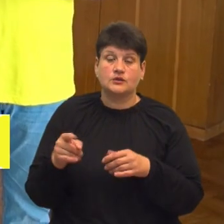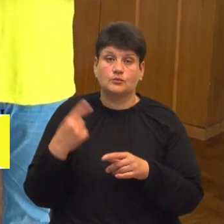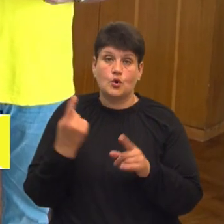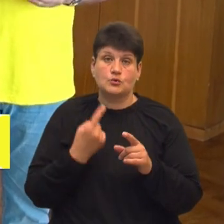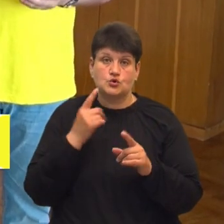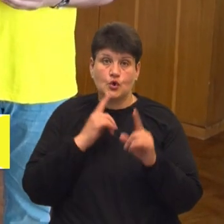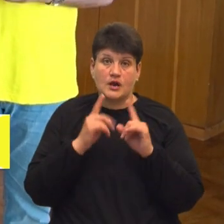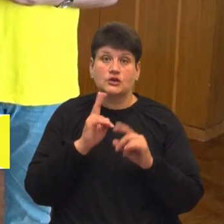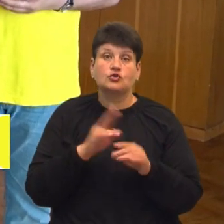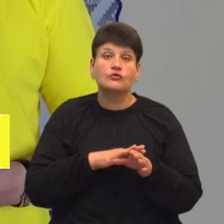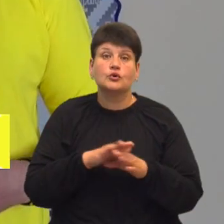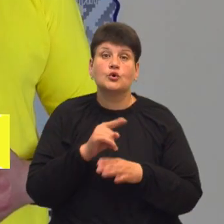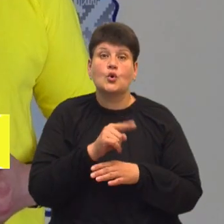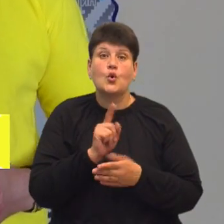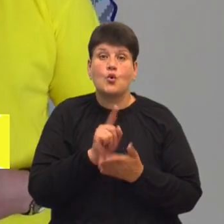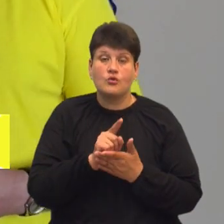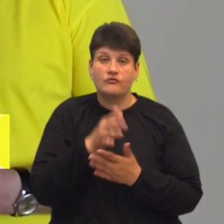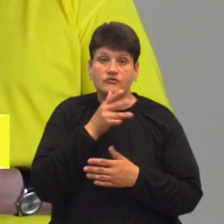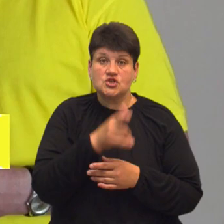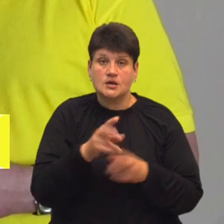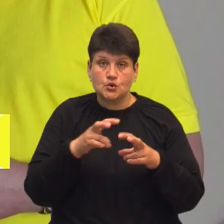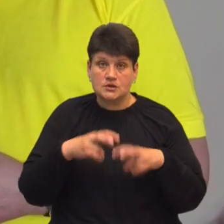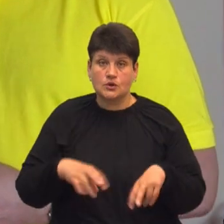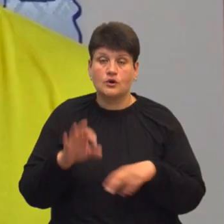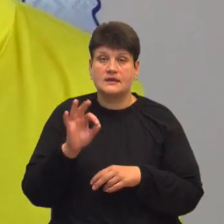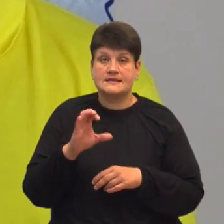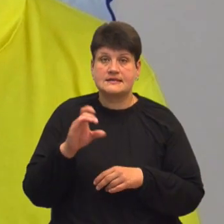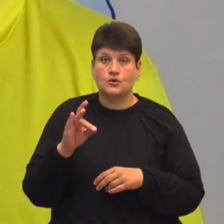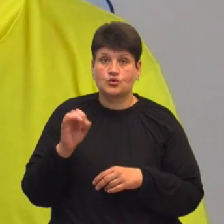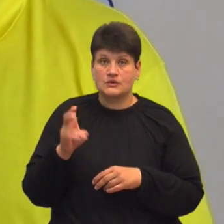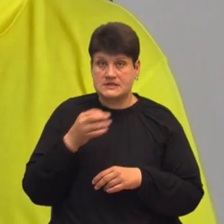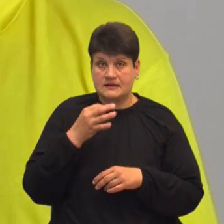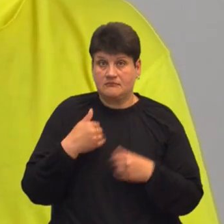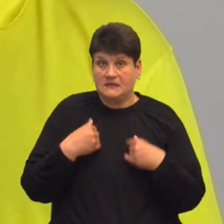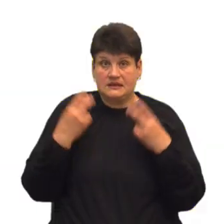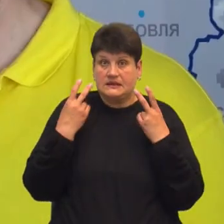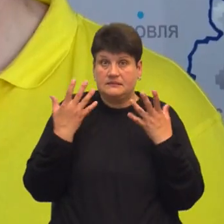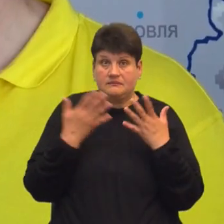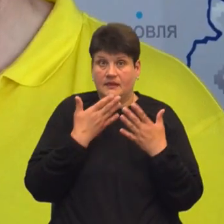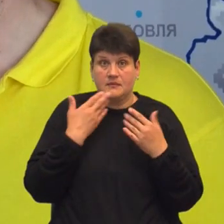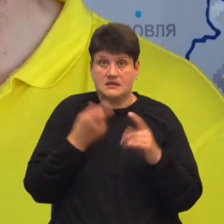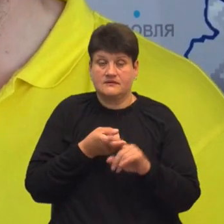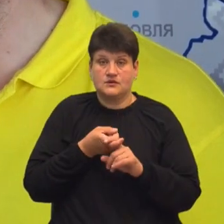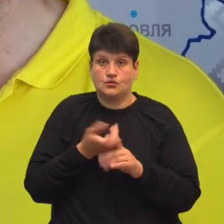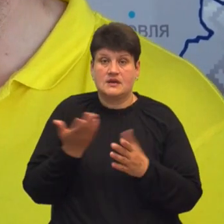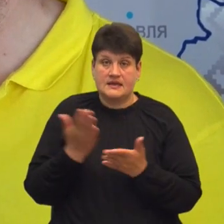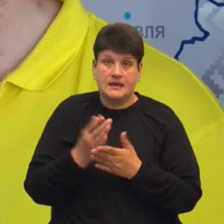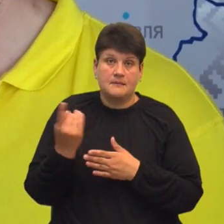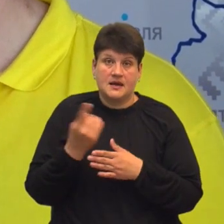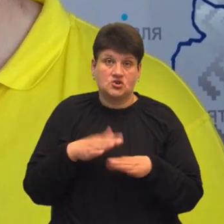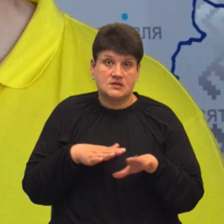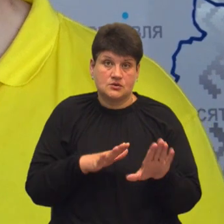та хто виконуватиме його обов'язки на час розслідування, Олег Сиритюк відповів. У мене зараз немає з ним зв'язку. Є перший заступник, є